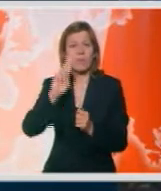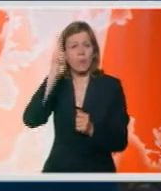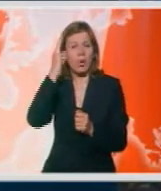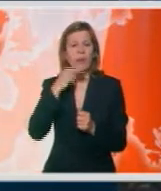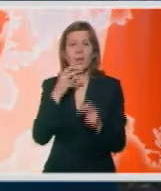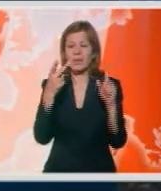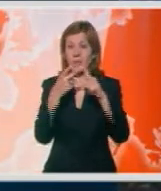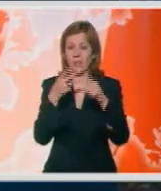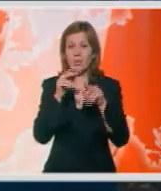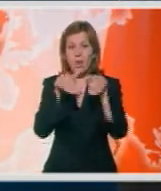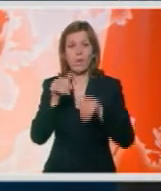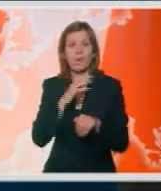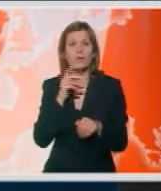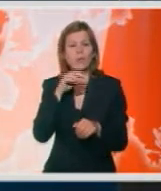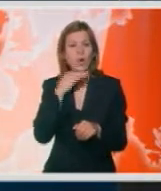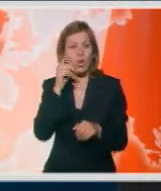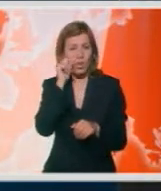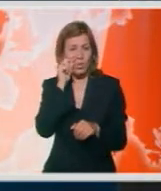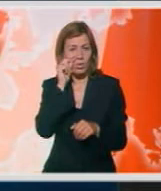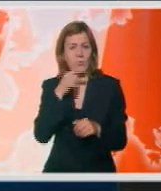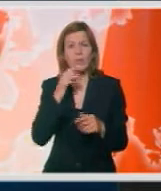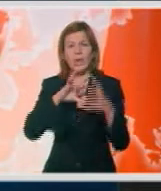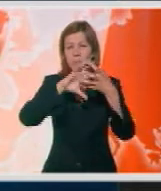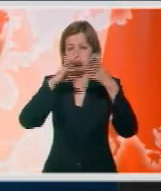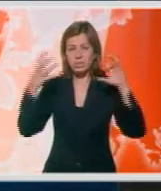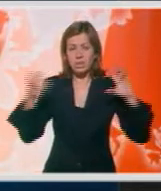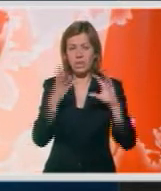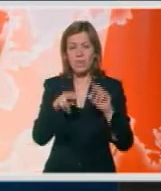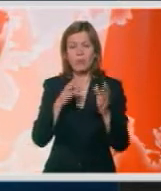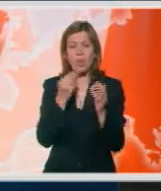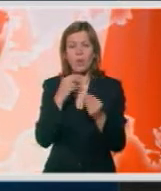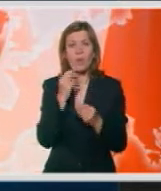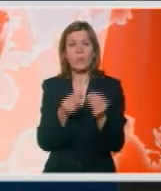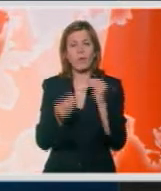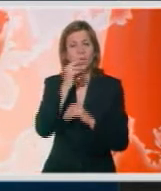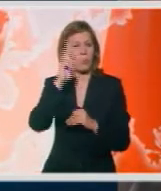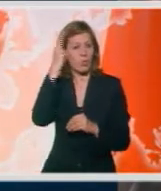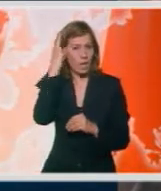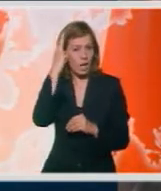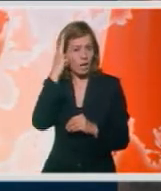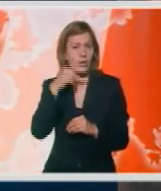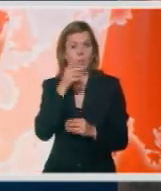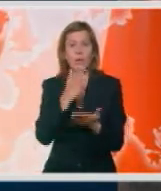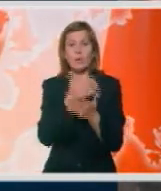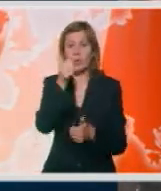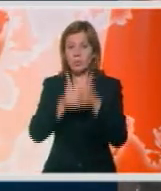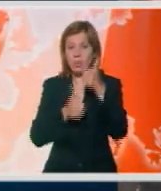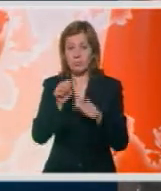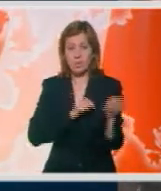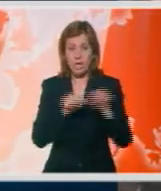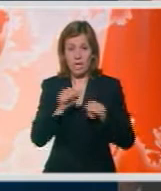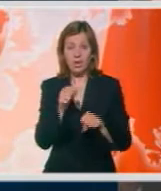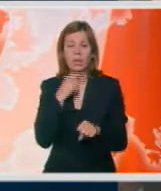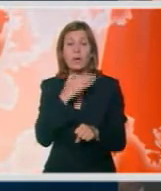televiziji, a to privlači veći broj ljudi. Obilje sajtova za poker na internetu također povećava popularnost. Direktor turnira, Jack Eiffel,